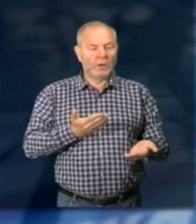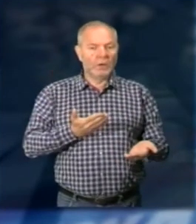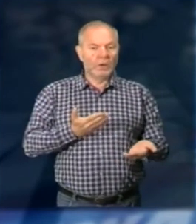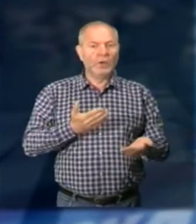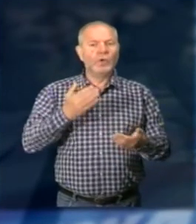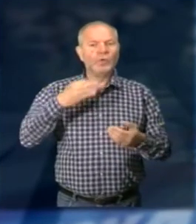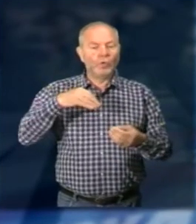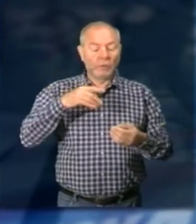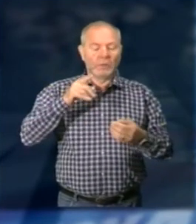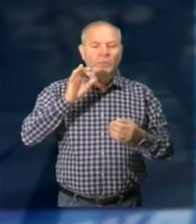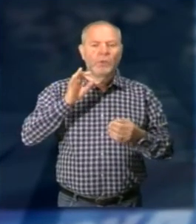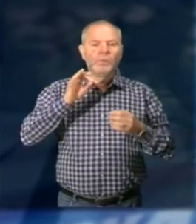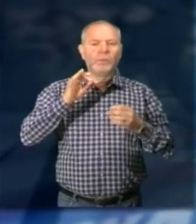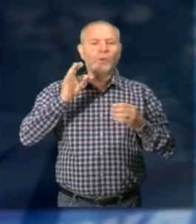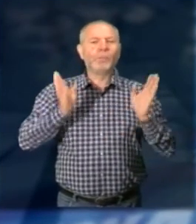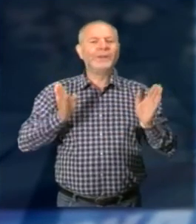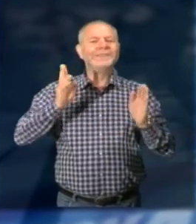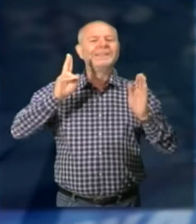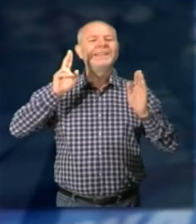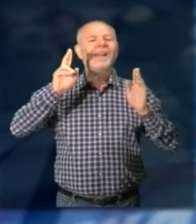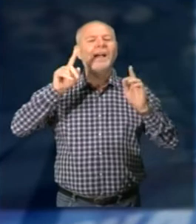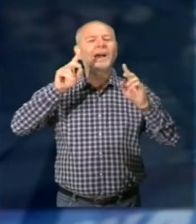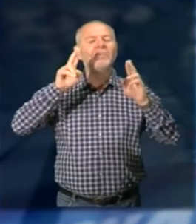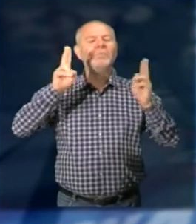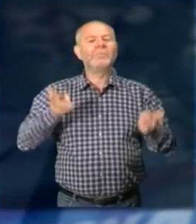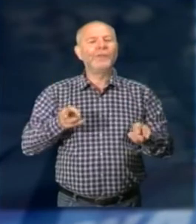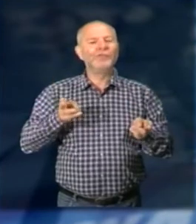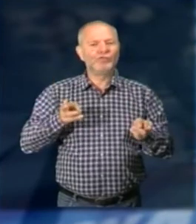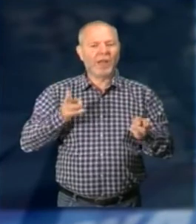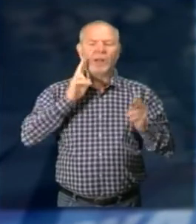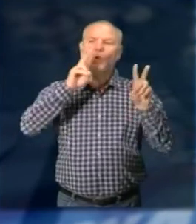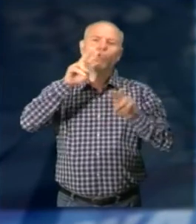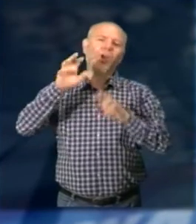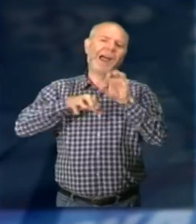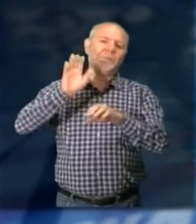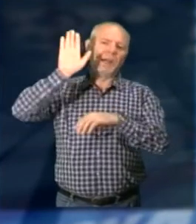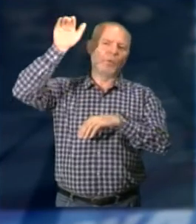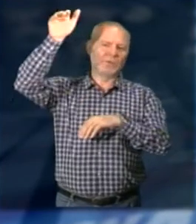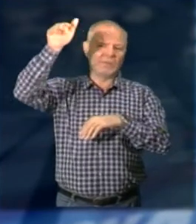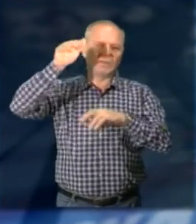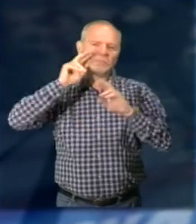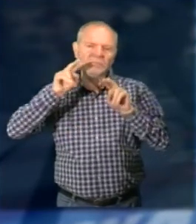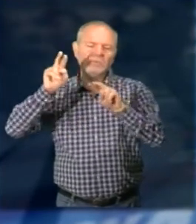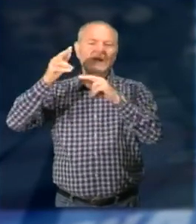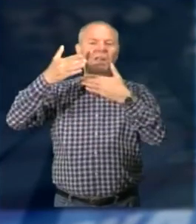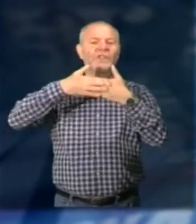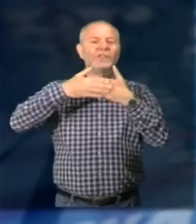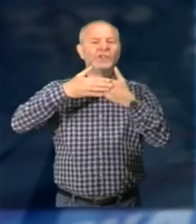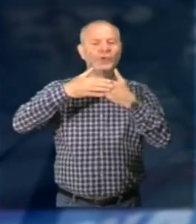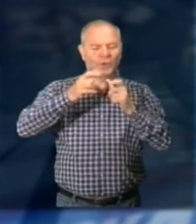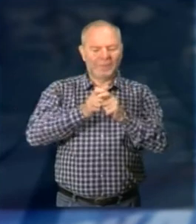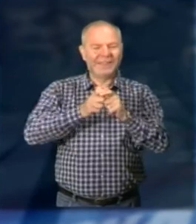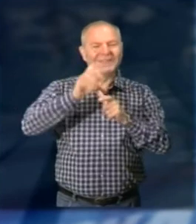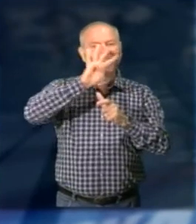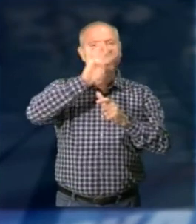scoperte della gente della polizia provinciale di Verbagna Impegnati in un sopralluogo di routine per il controllo della fauna selvatica Alle pendici delle rocce del gridone La